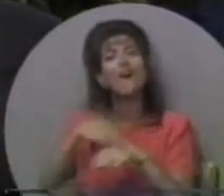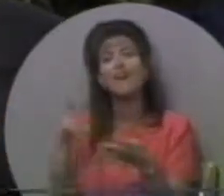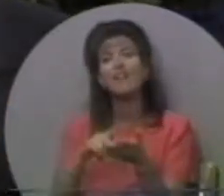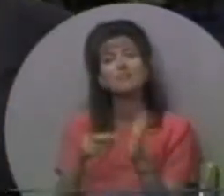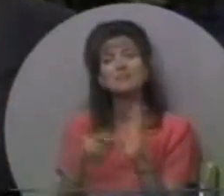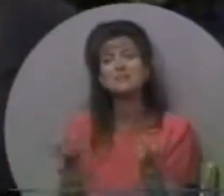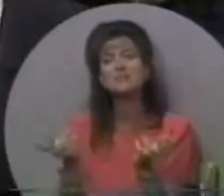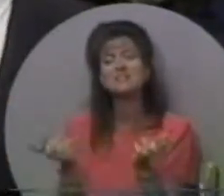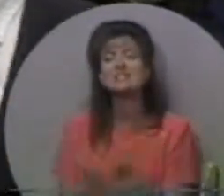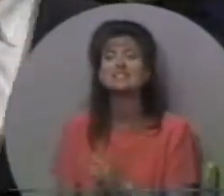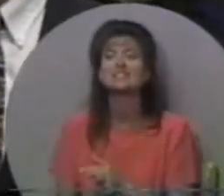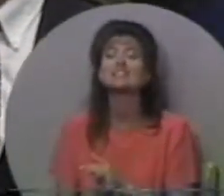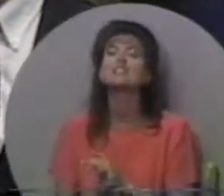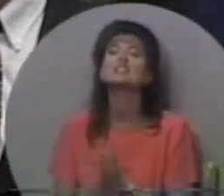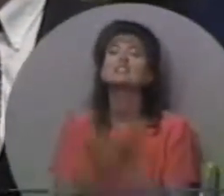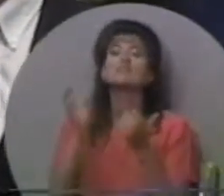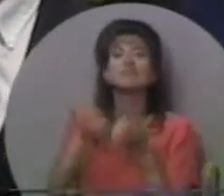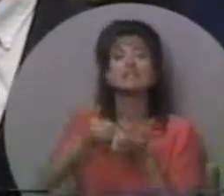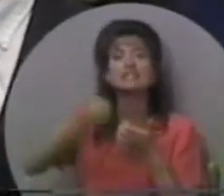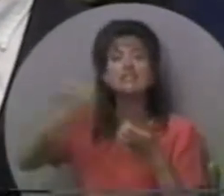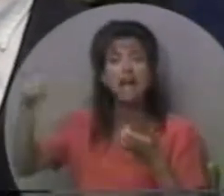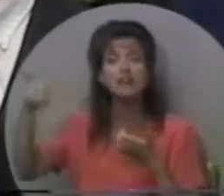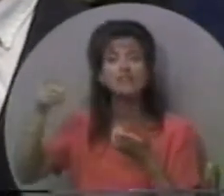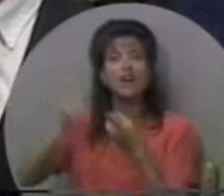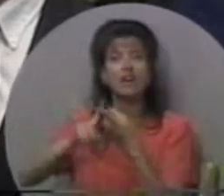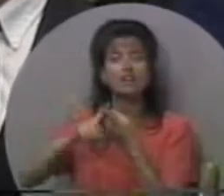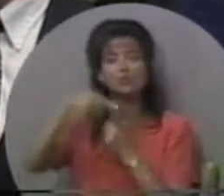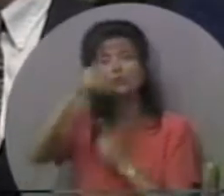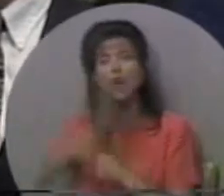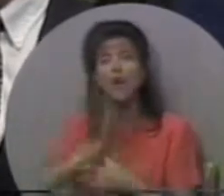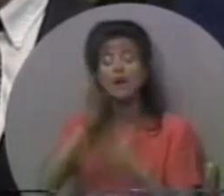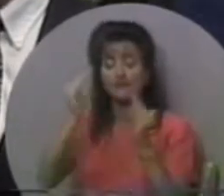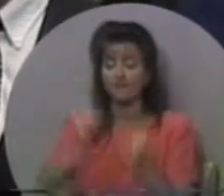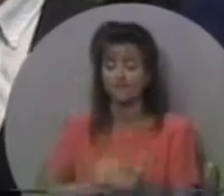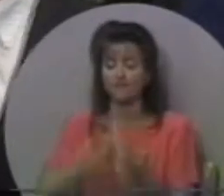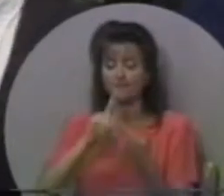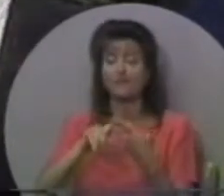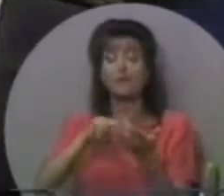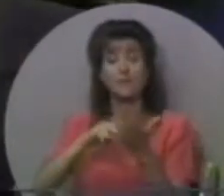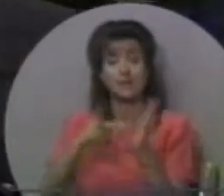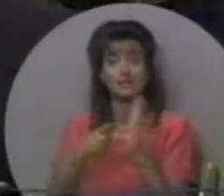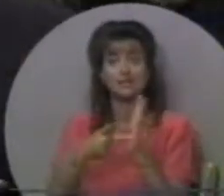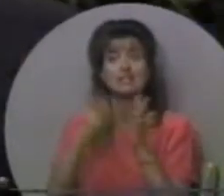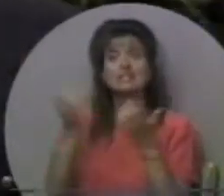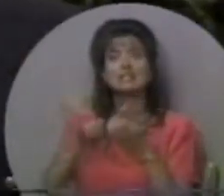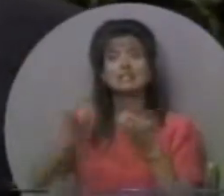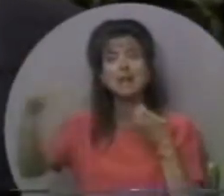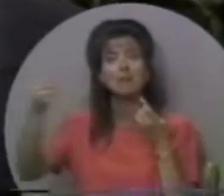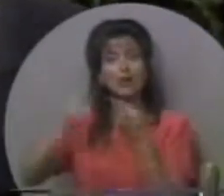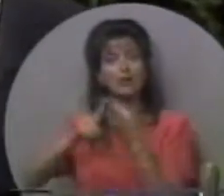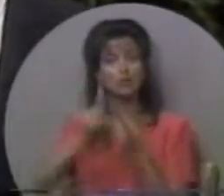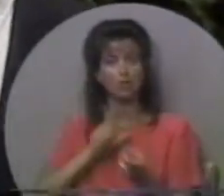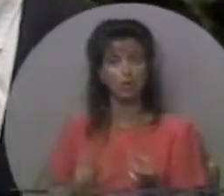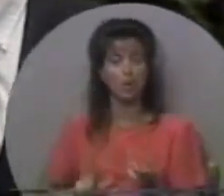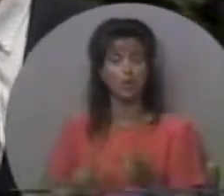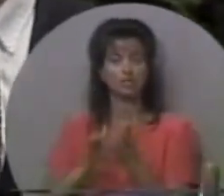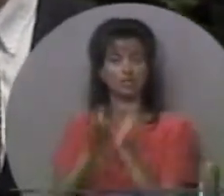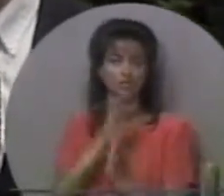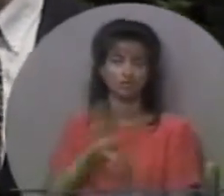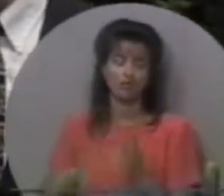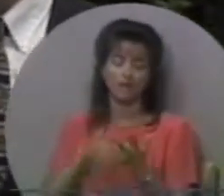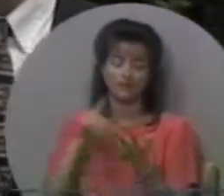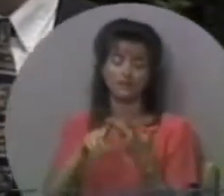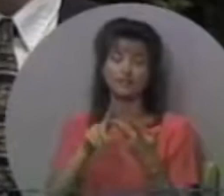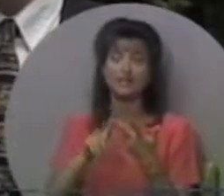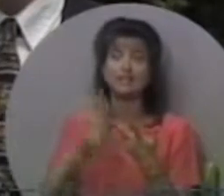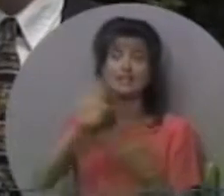Що це означає? Освячений для Бога. Це означає бути відділеним для Ісуса